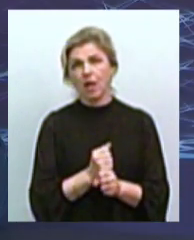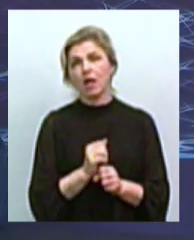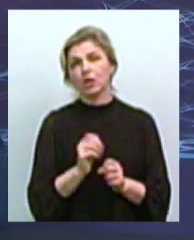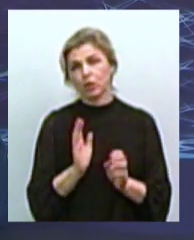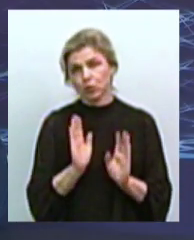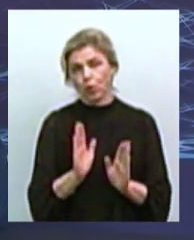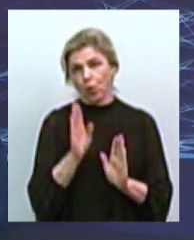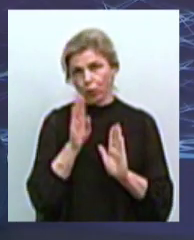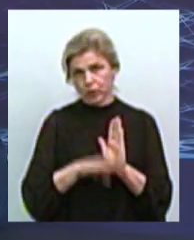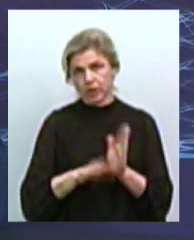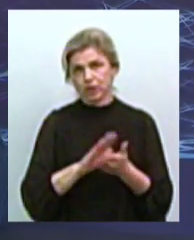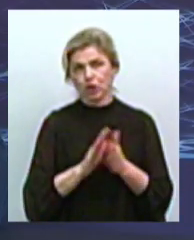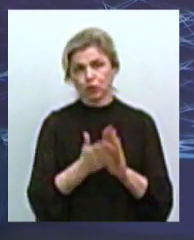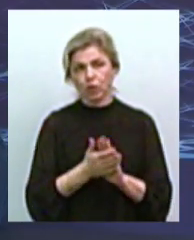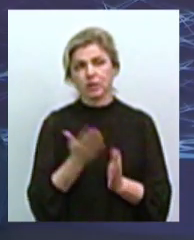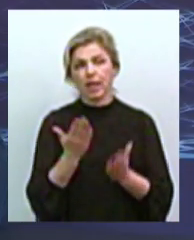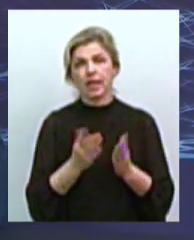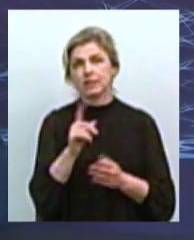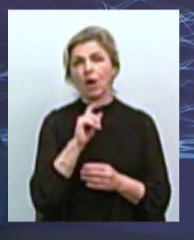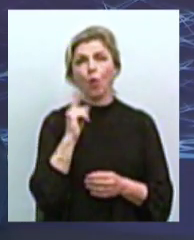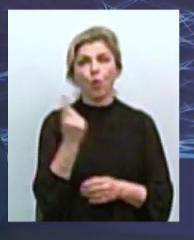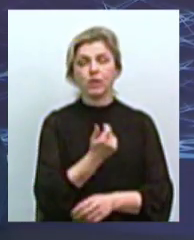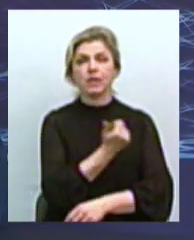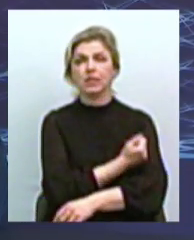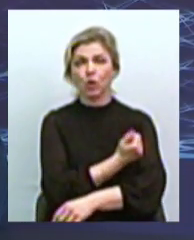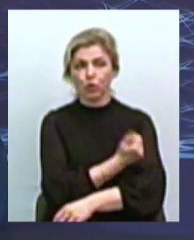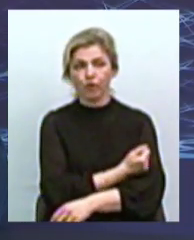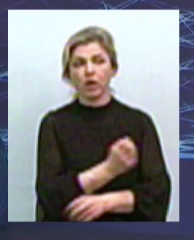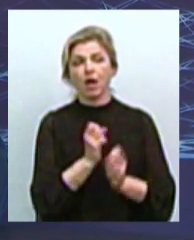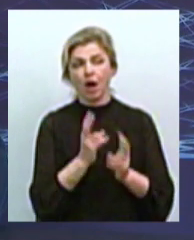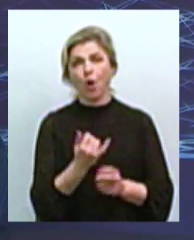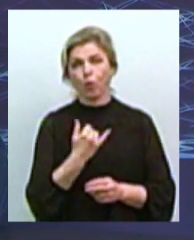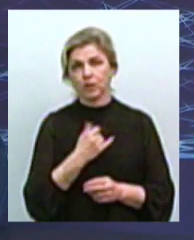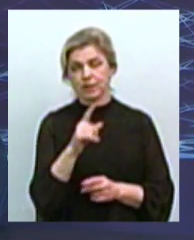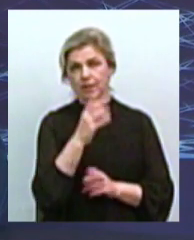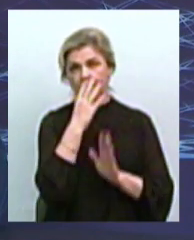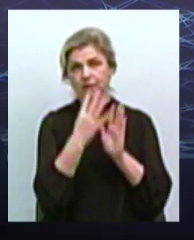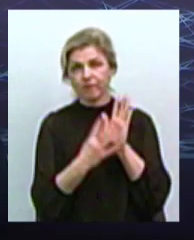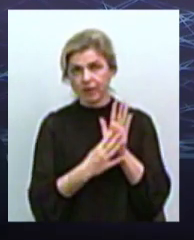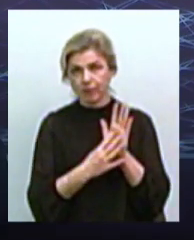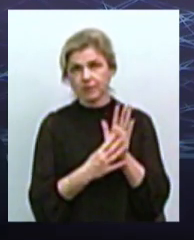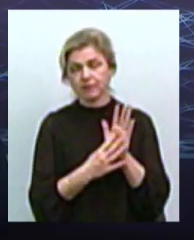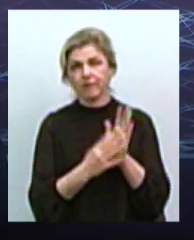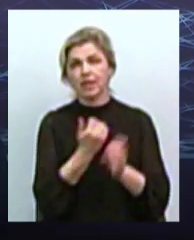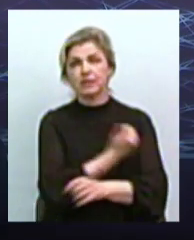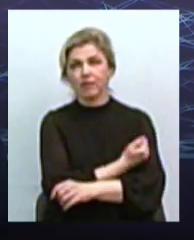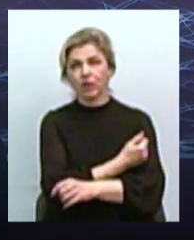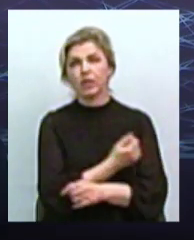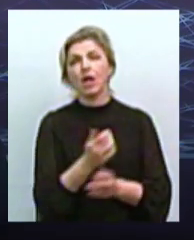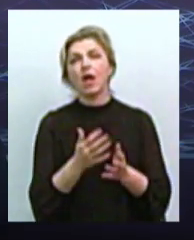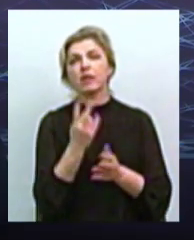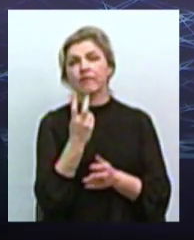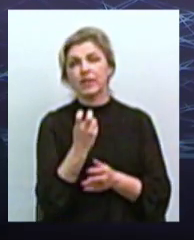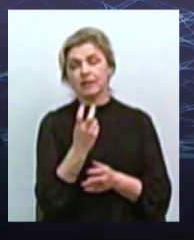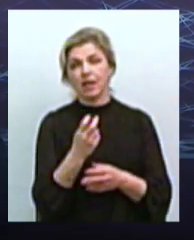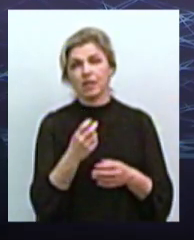погіршою ситуацією. Адже, якщо за рік стерилізувати, наприклад, як в нас зараз є за 9 місяців, стерилізовано трошки більше, ніж 200